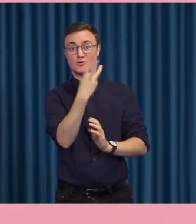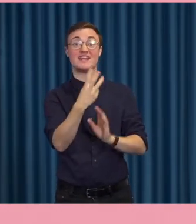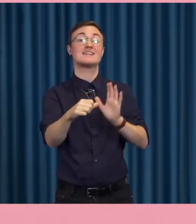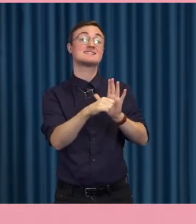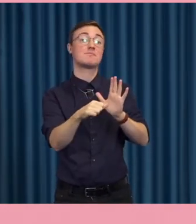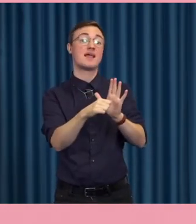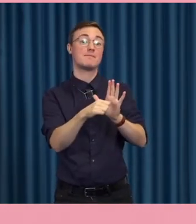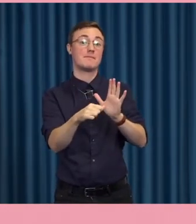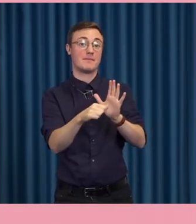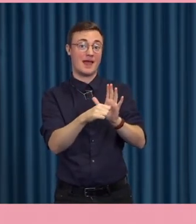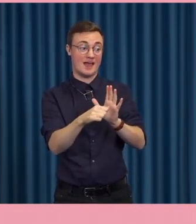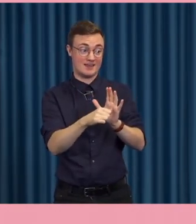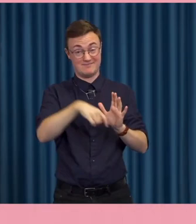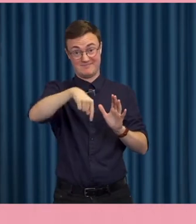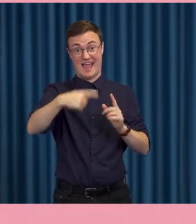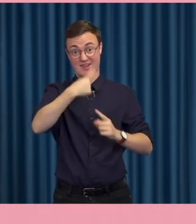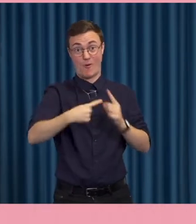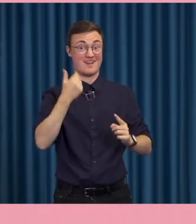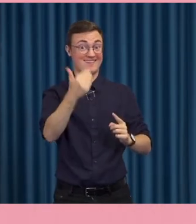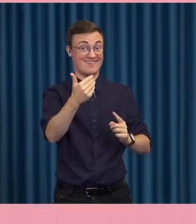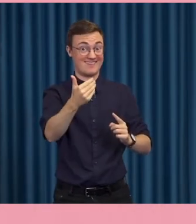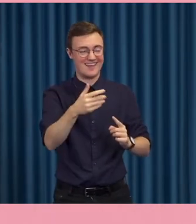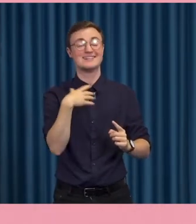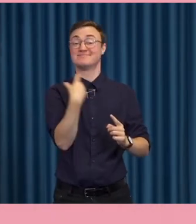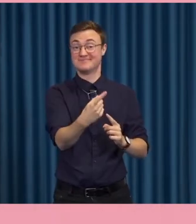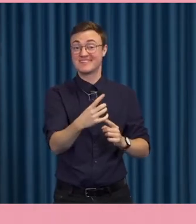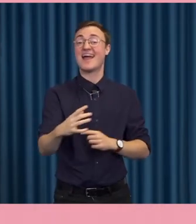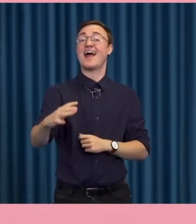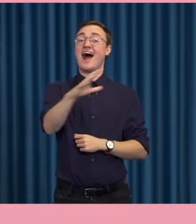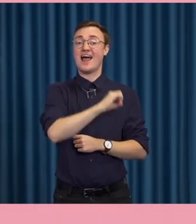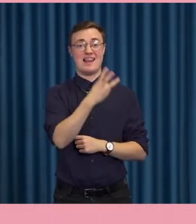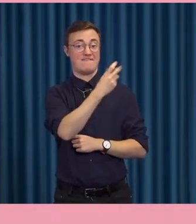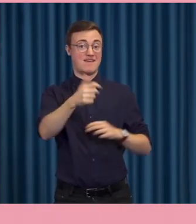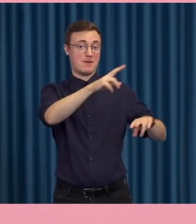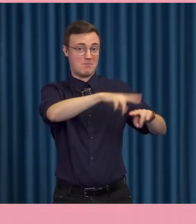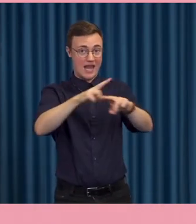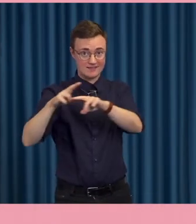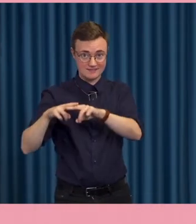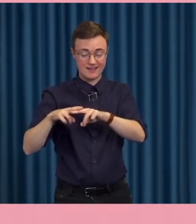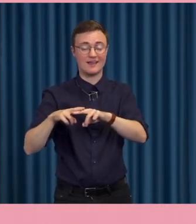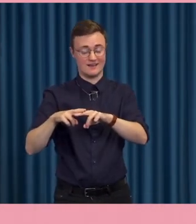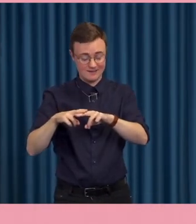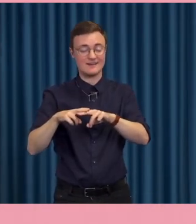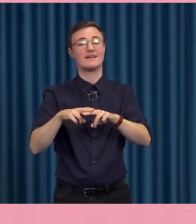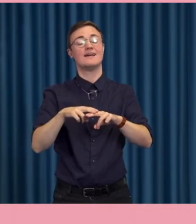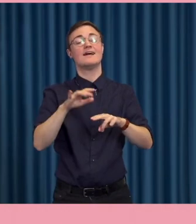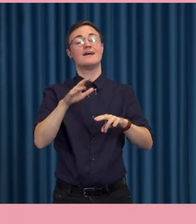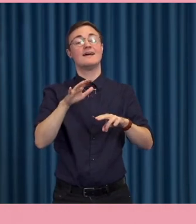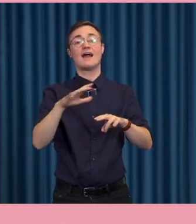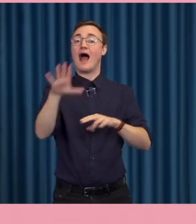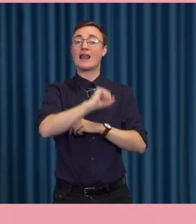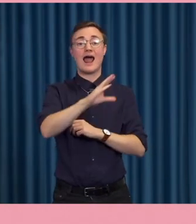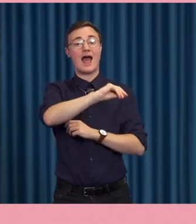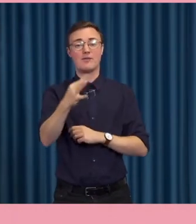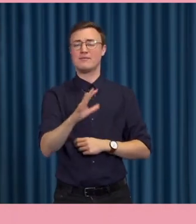rätt rejält i år då ska alla webbplatser och appar